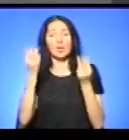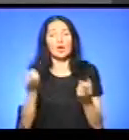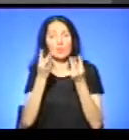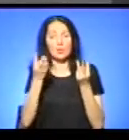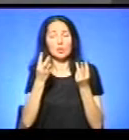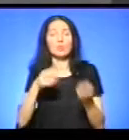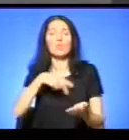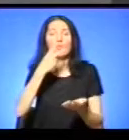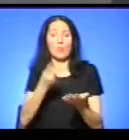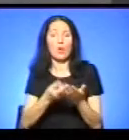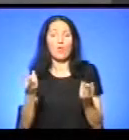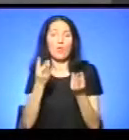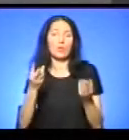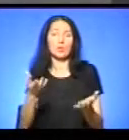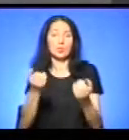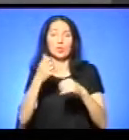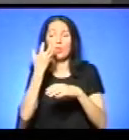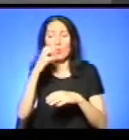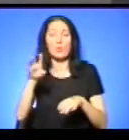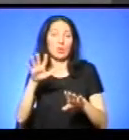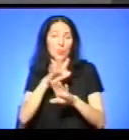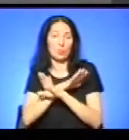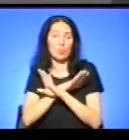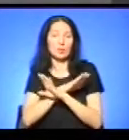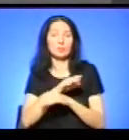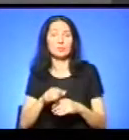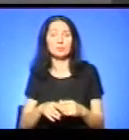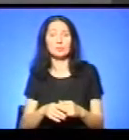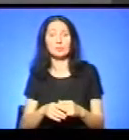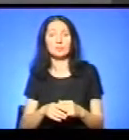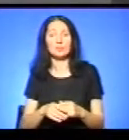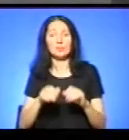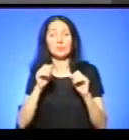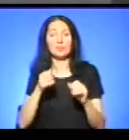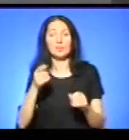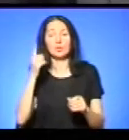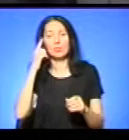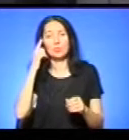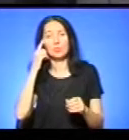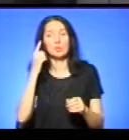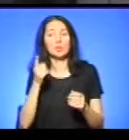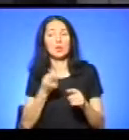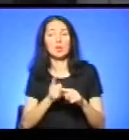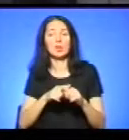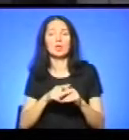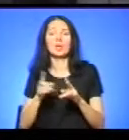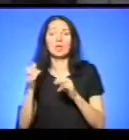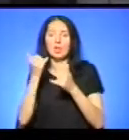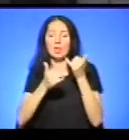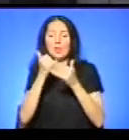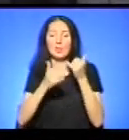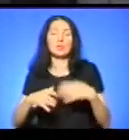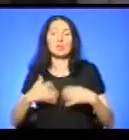і отримав опіки несумісні з життям. То можна тільки уявитися, наскільки токсичні рештки від